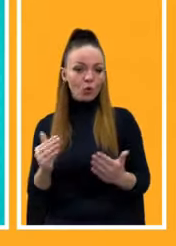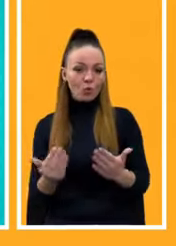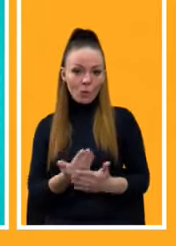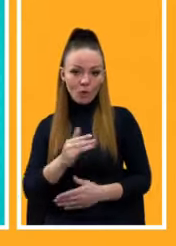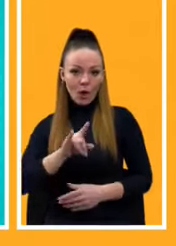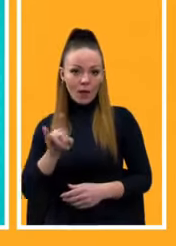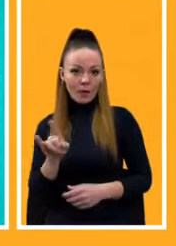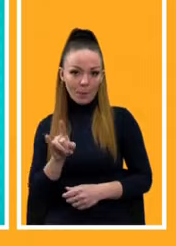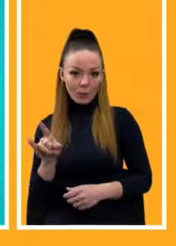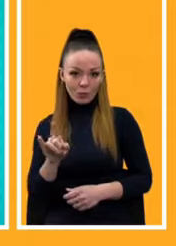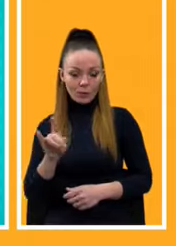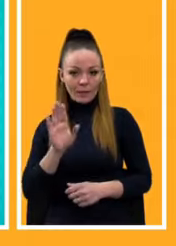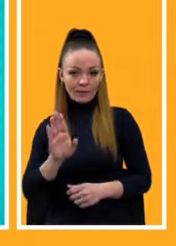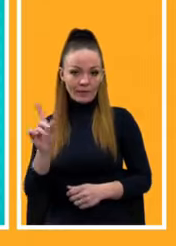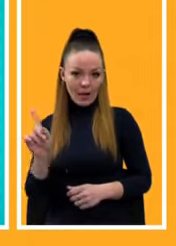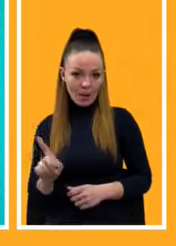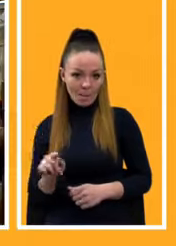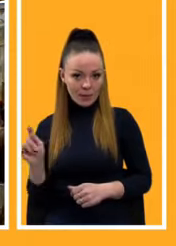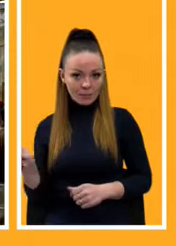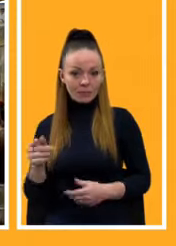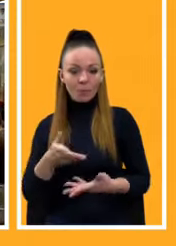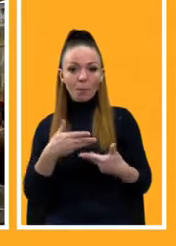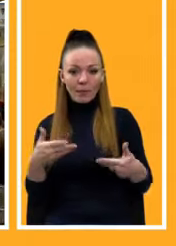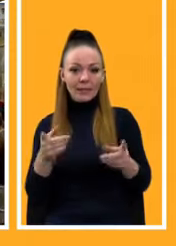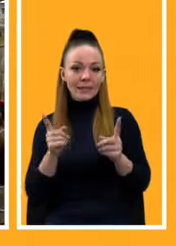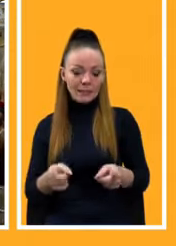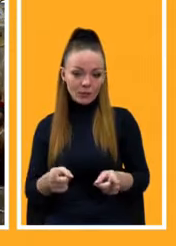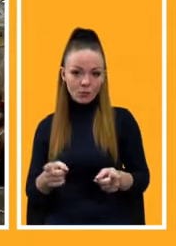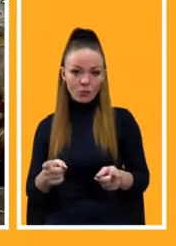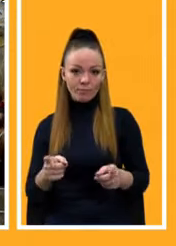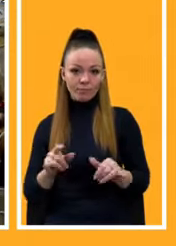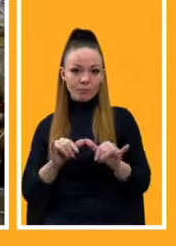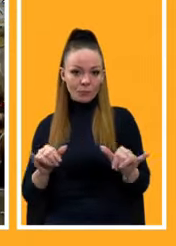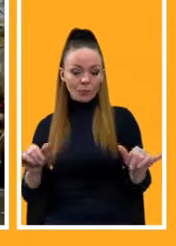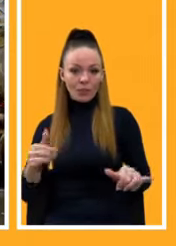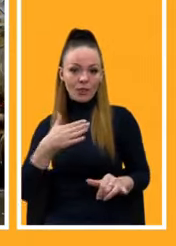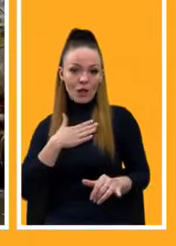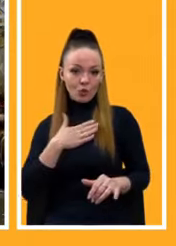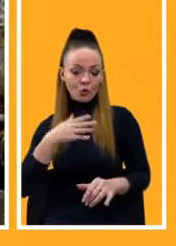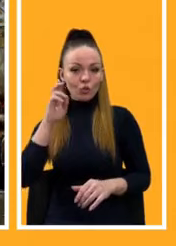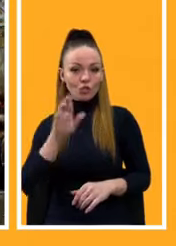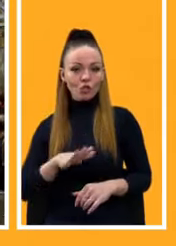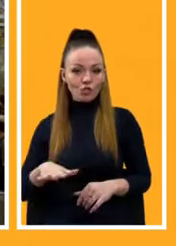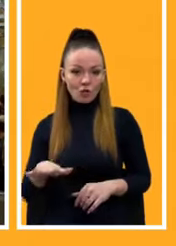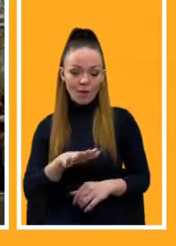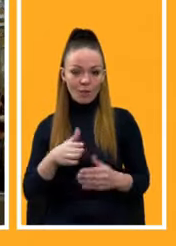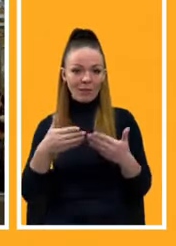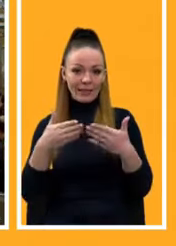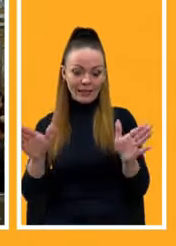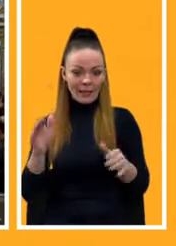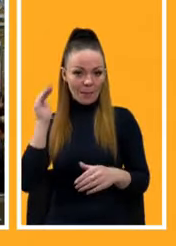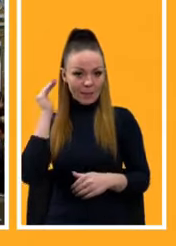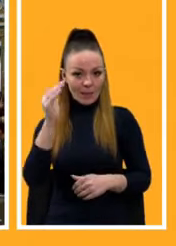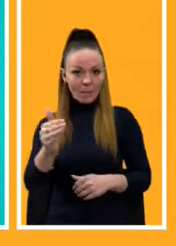аеропорту в Закарпатті. Ми дійсно зшиваємо нашу державу відкритим небом. Головна